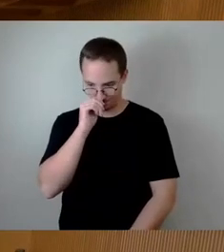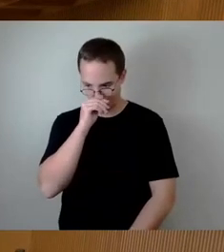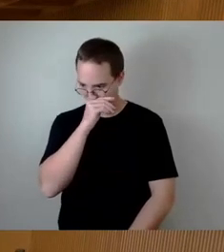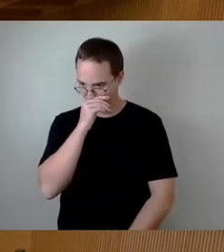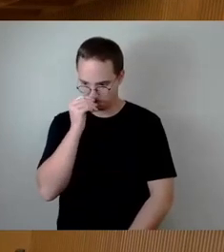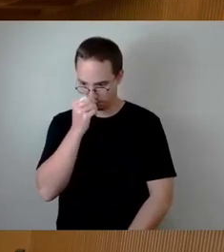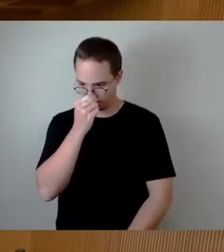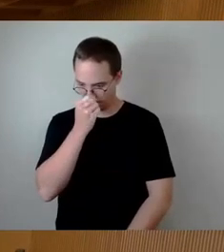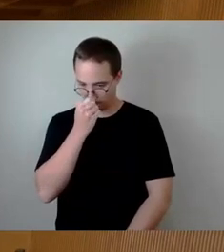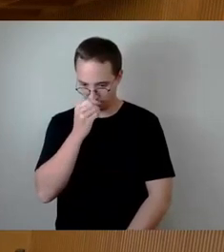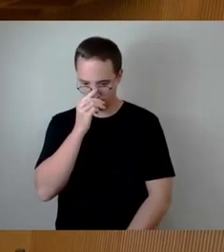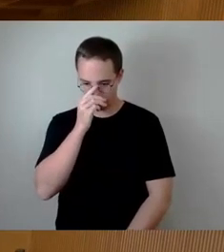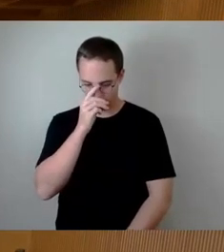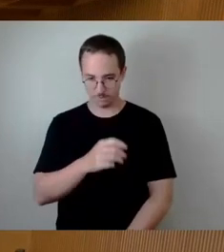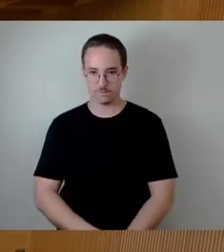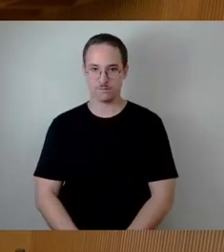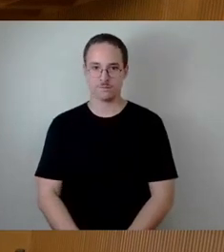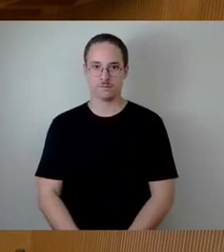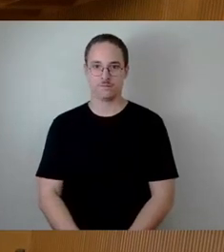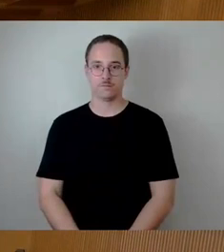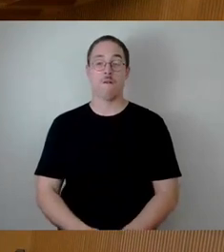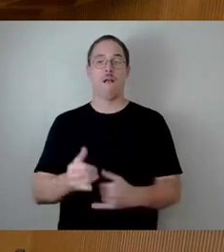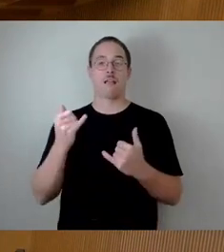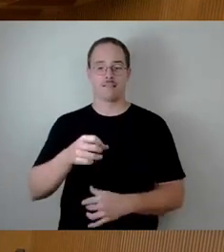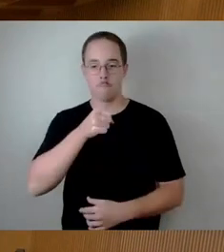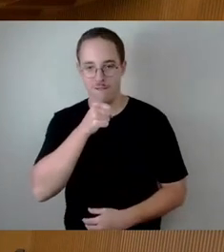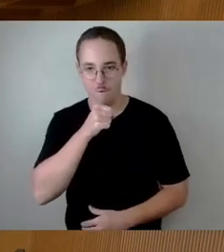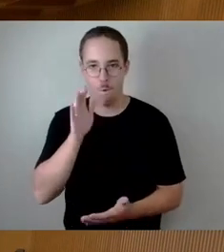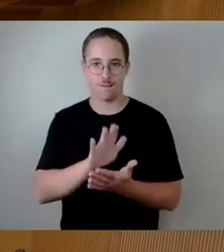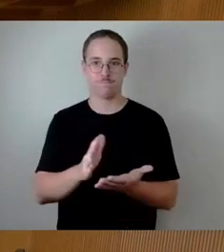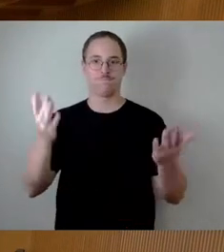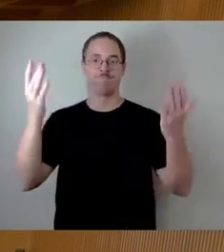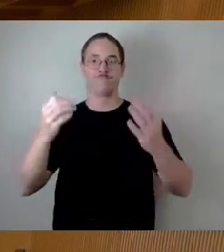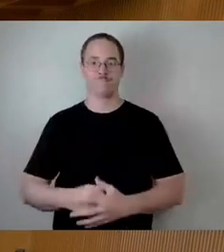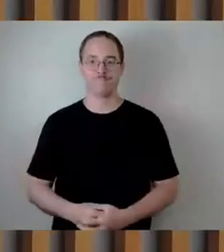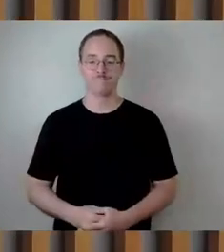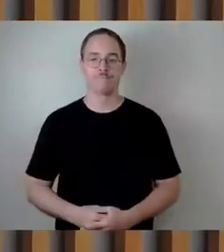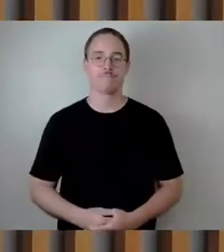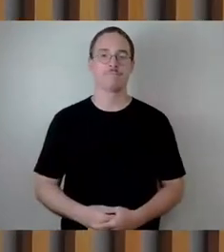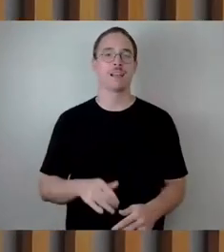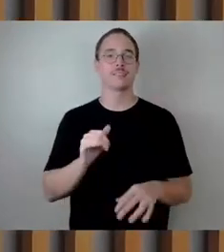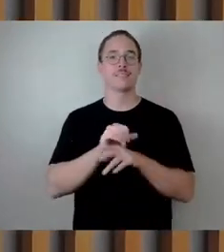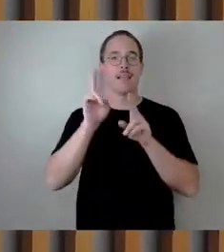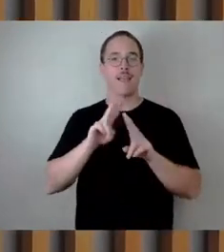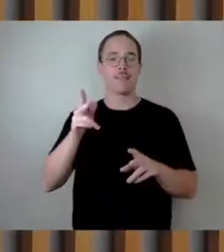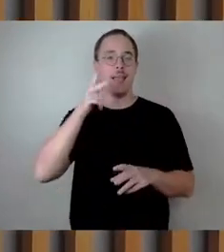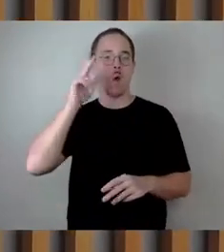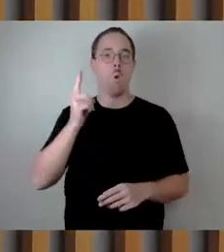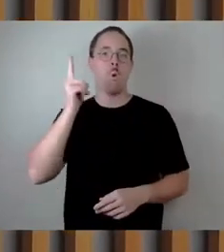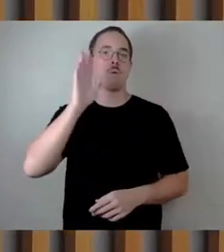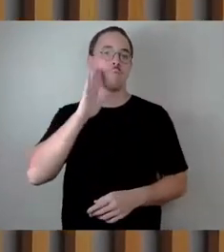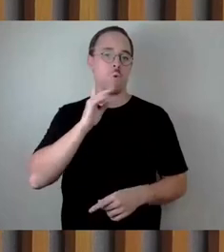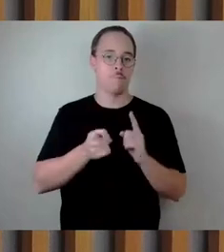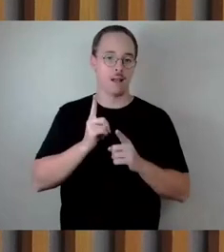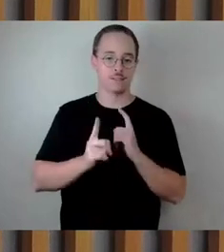Eins jetzt. Sehr geehrter Herr Oberbürgermeister, Sie hatten ja in Ihrer Eröffnungsrede zur ersten